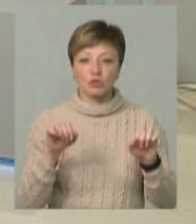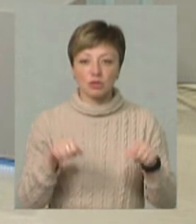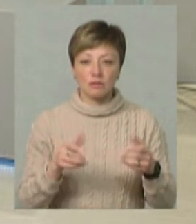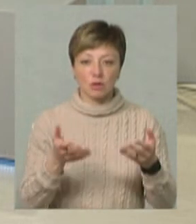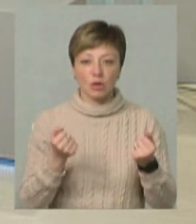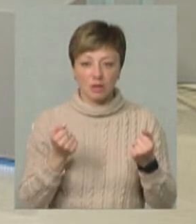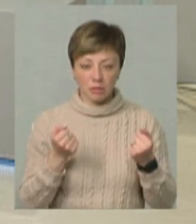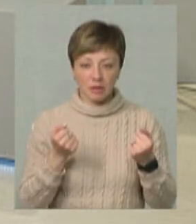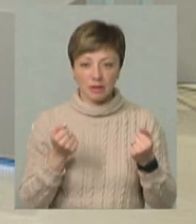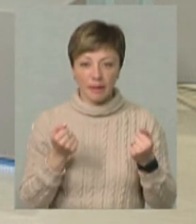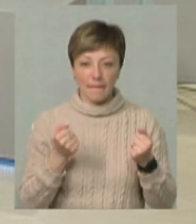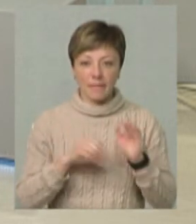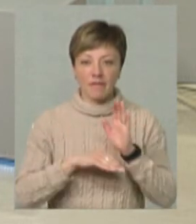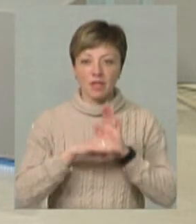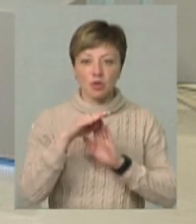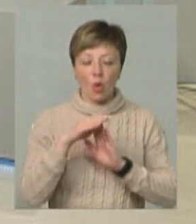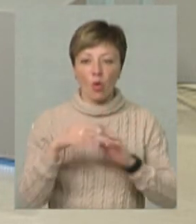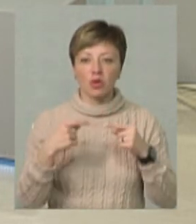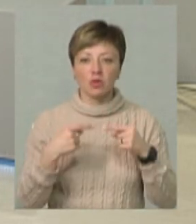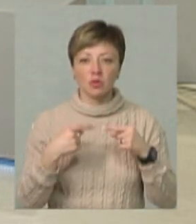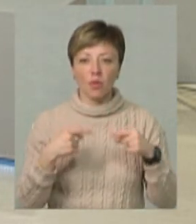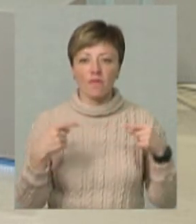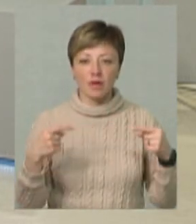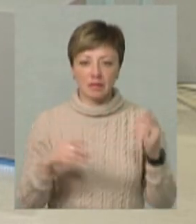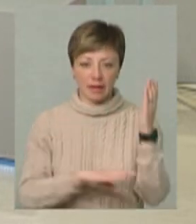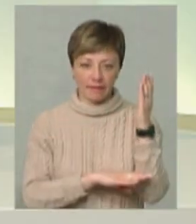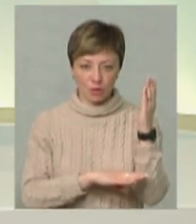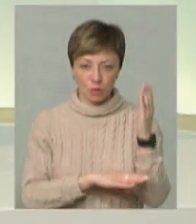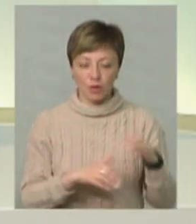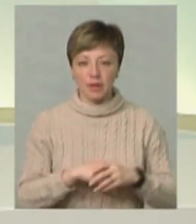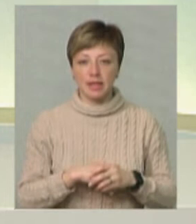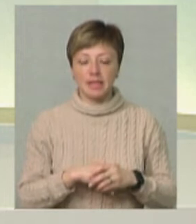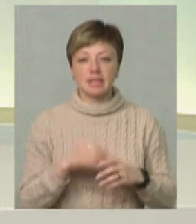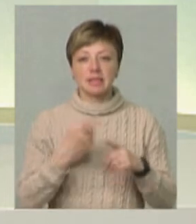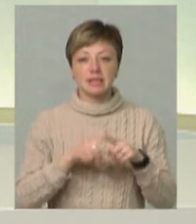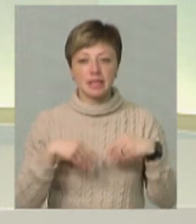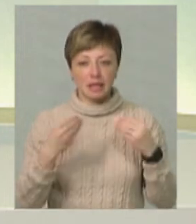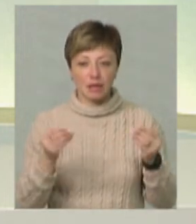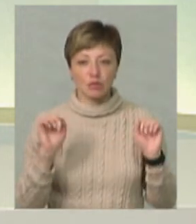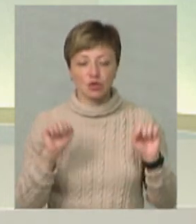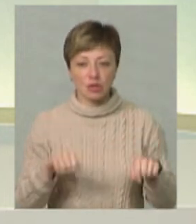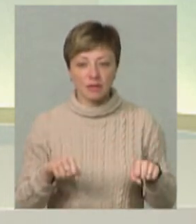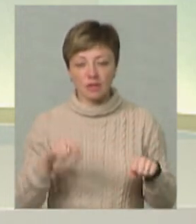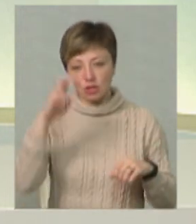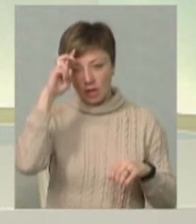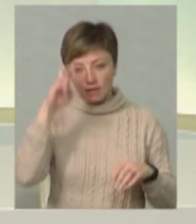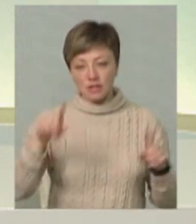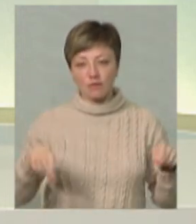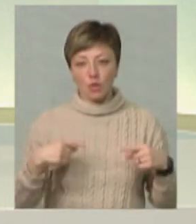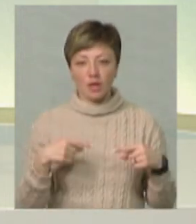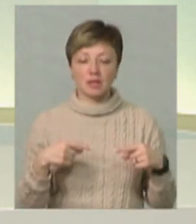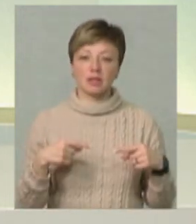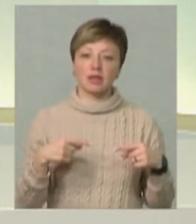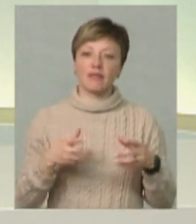високотоварну деревину. І це дасть можливість державі створити